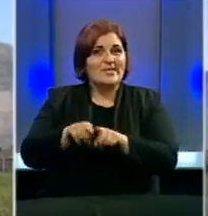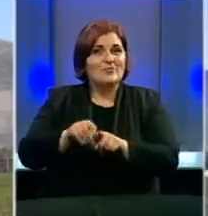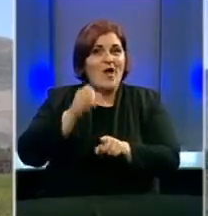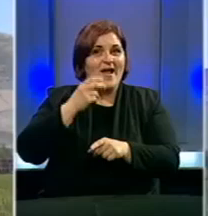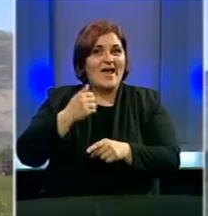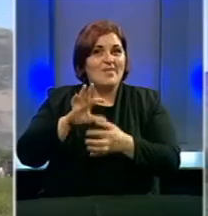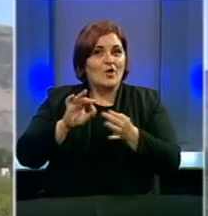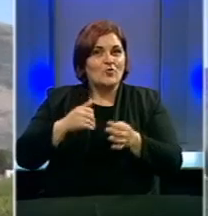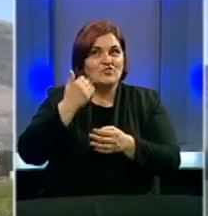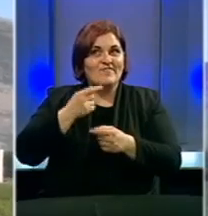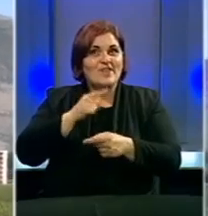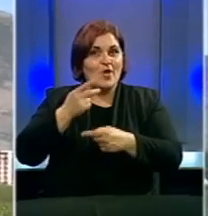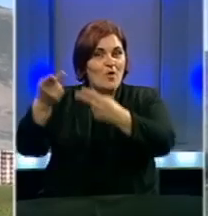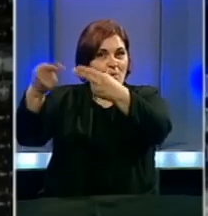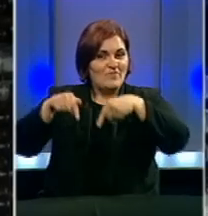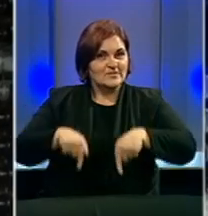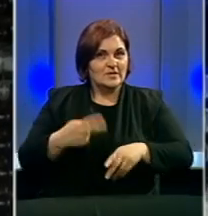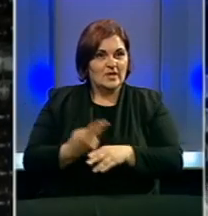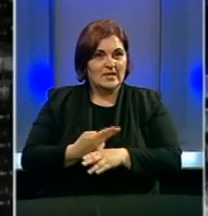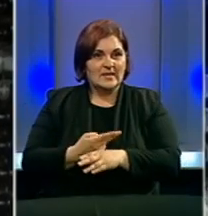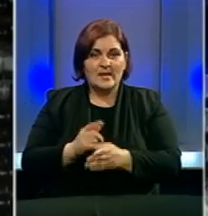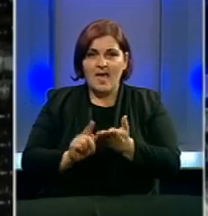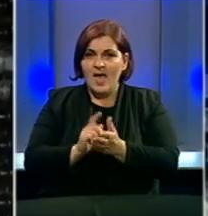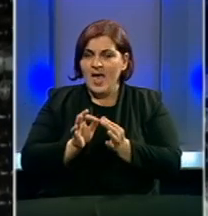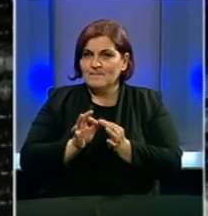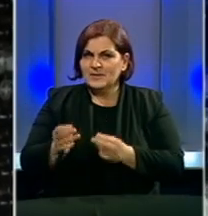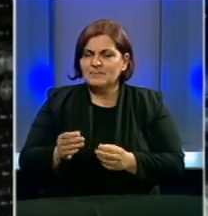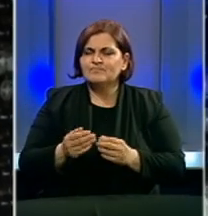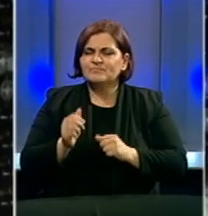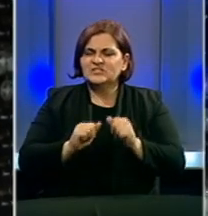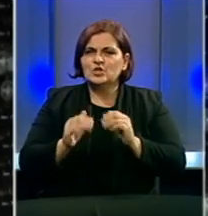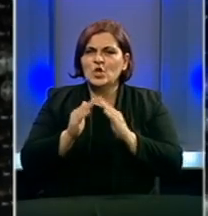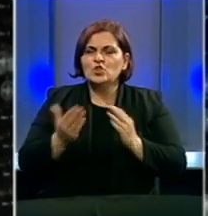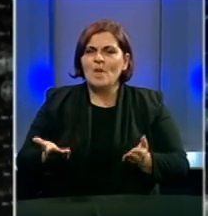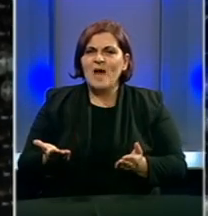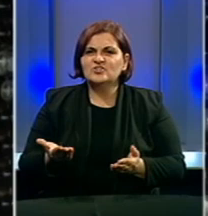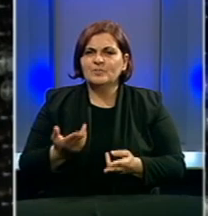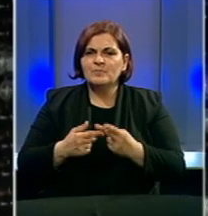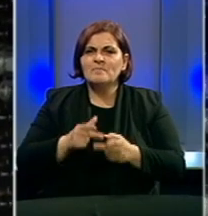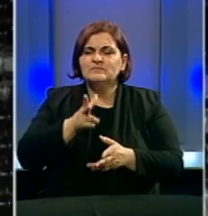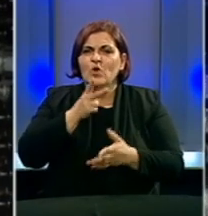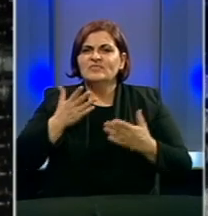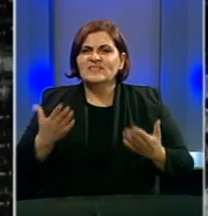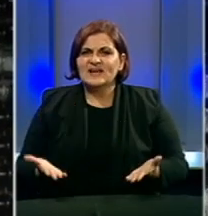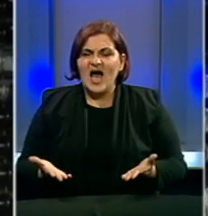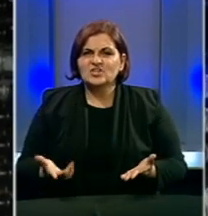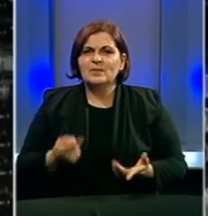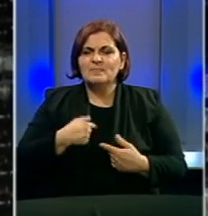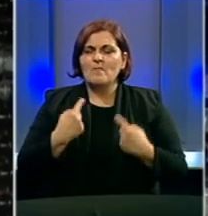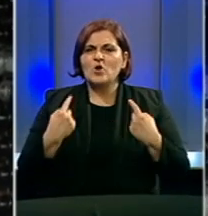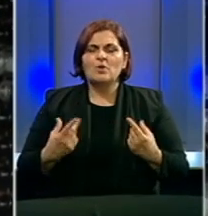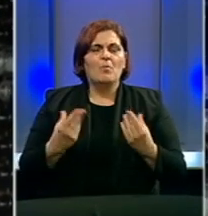za groždje i vino koje ulazi u našu zemlju. Privremene mere za zašto domaće proizvodnje smo mi već tražili, znači grupacija ima takav stav da bi to